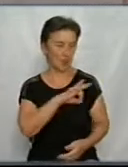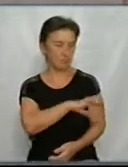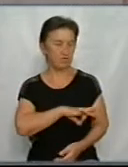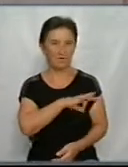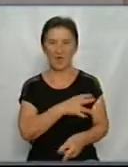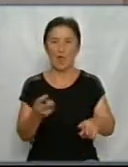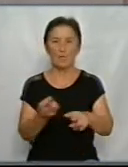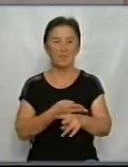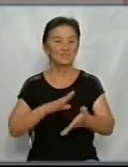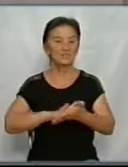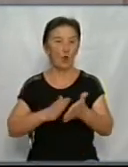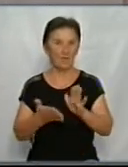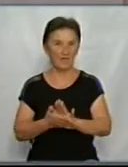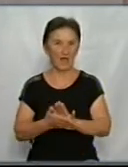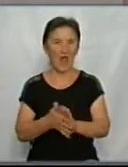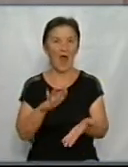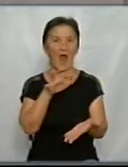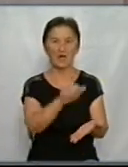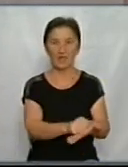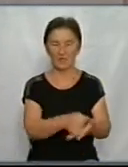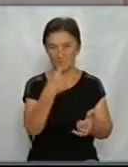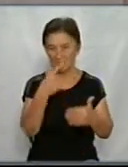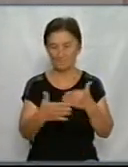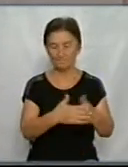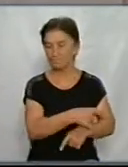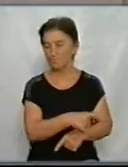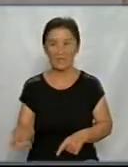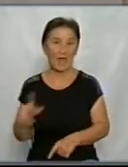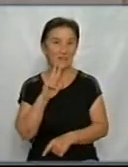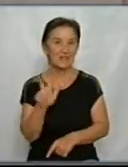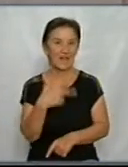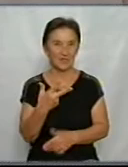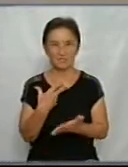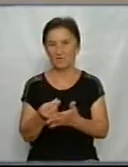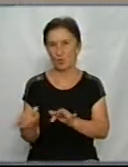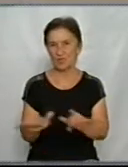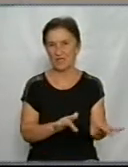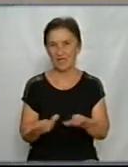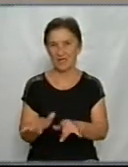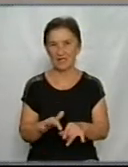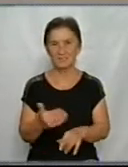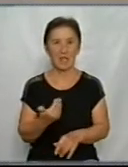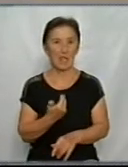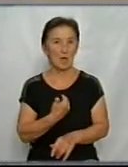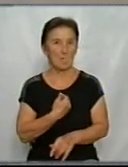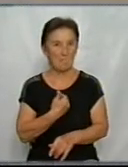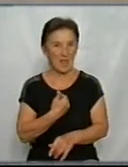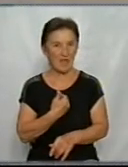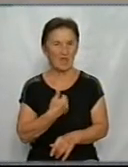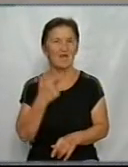без договорів оренди, на протязі вже близько трьох років здійснюють свою діяльність. Ми власники,